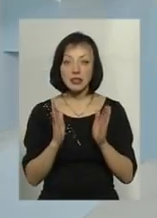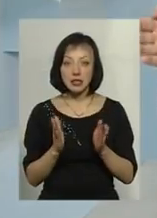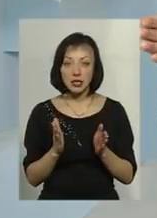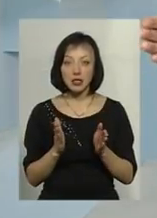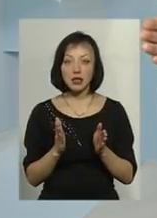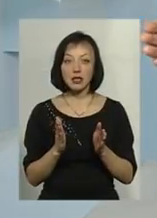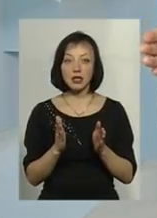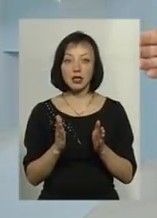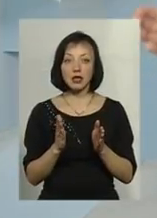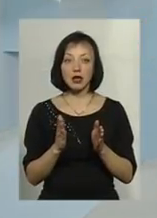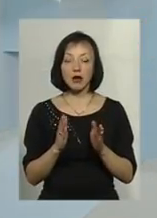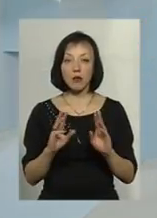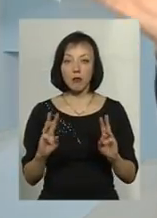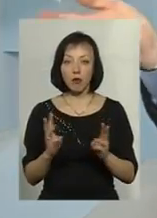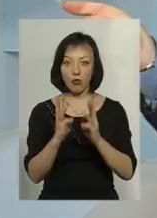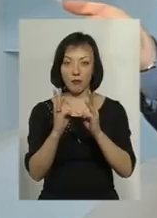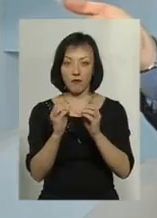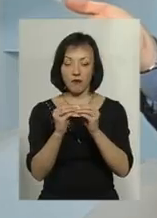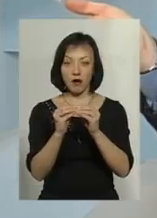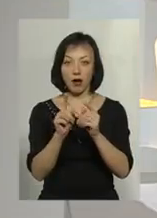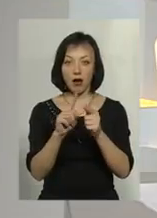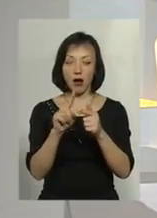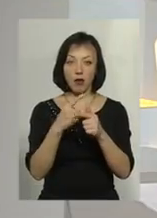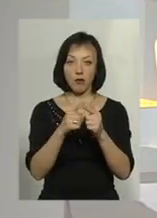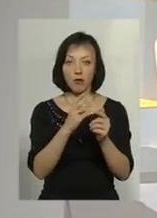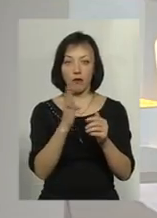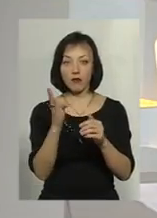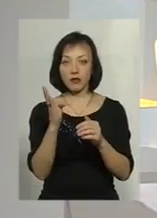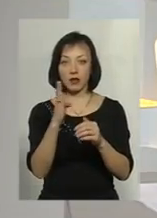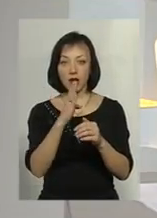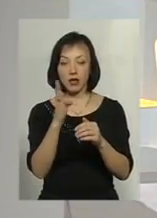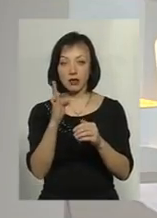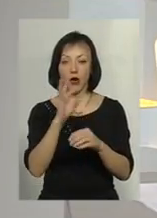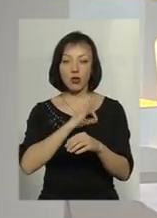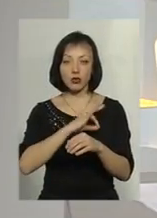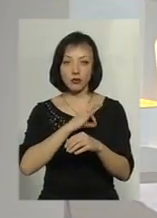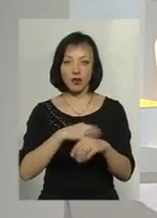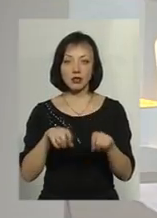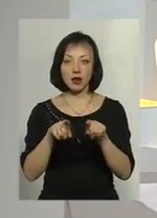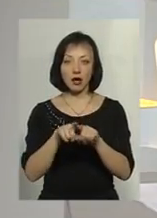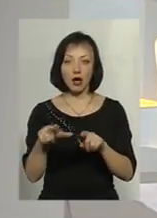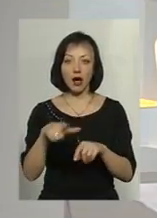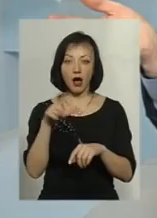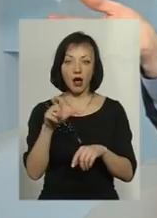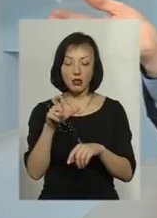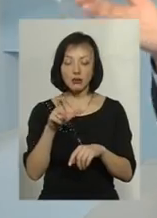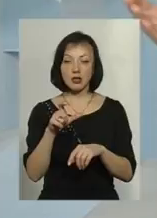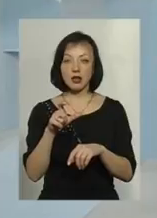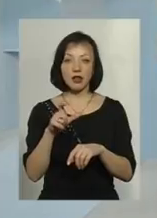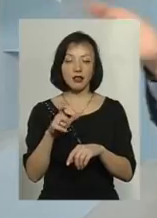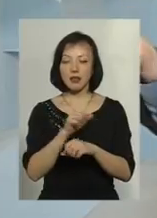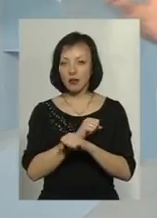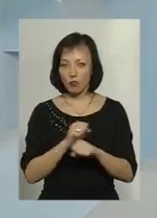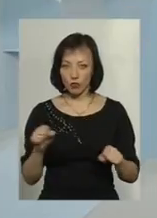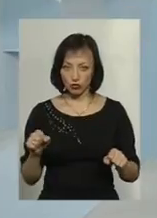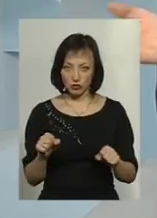стоїть полом'я рівно або відхиляється в приміщеннях, значить, користуватися таким газовим приладом ні в якому випадку не